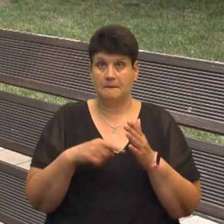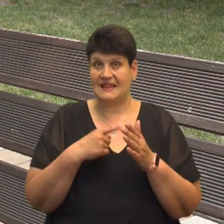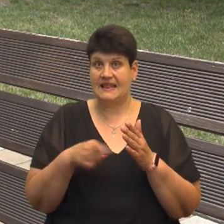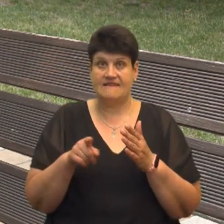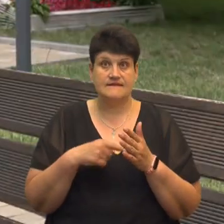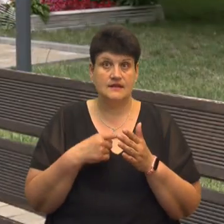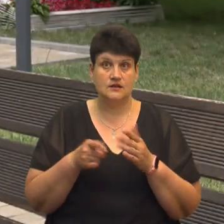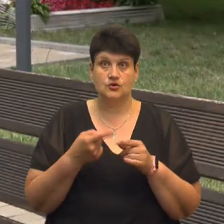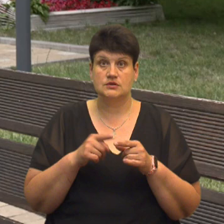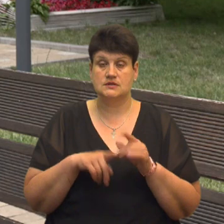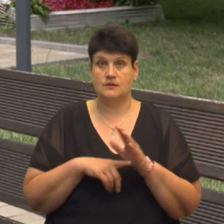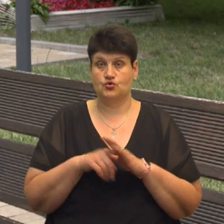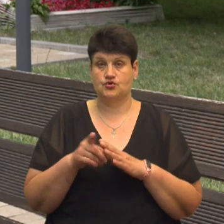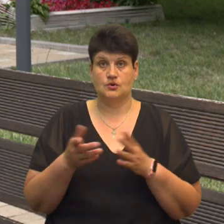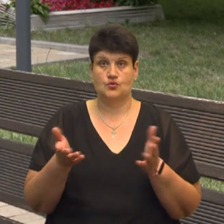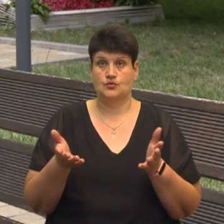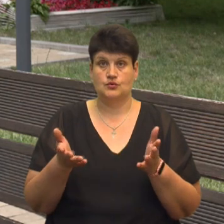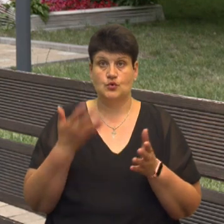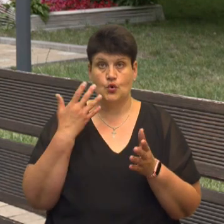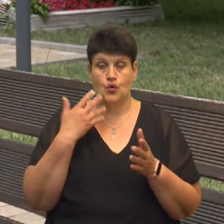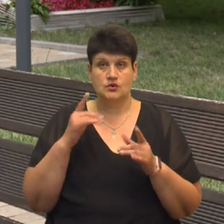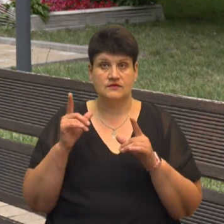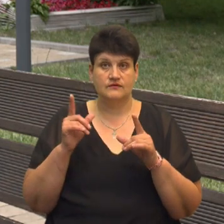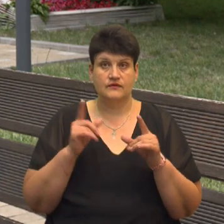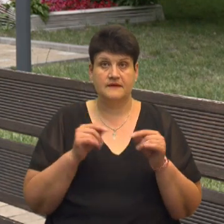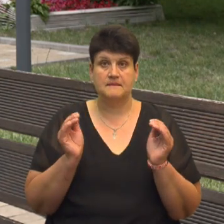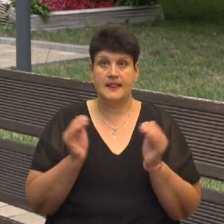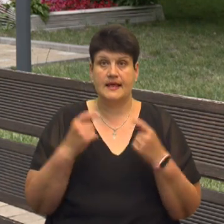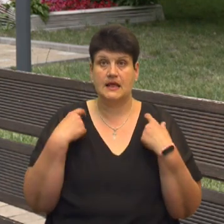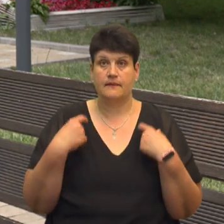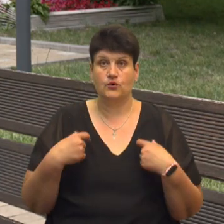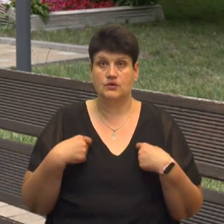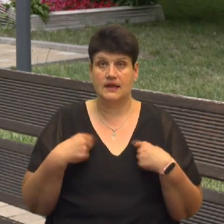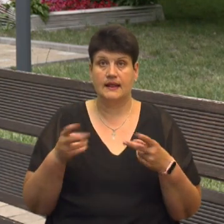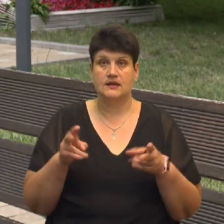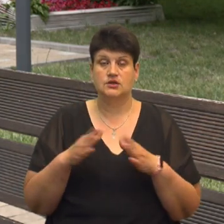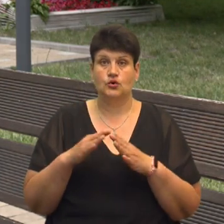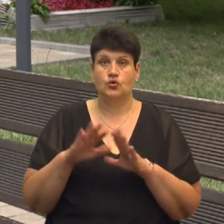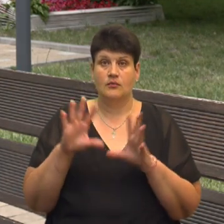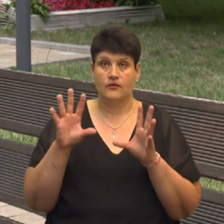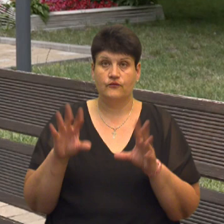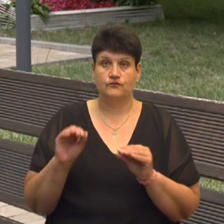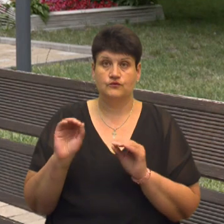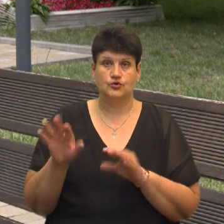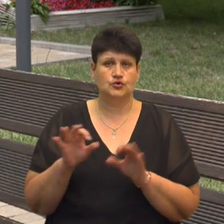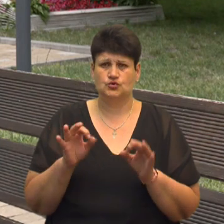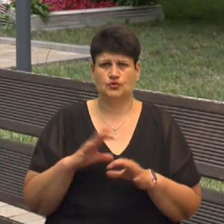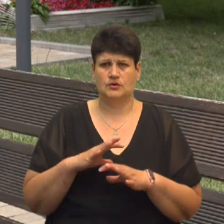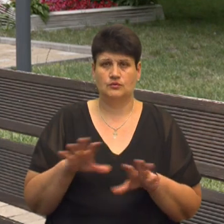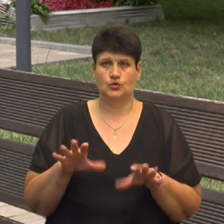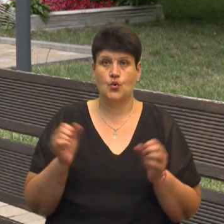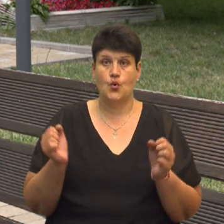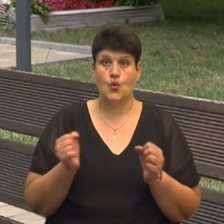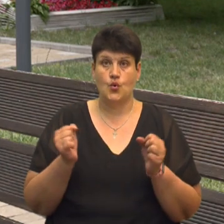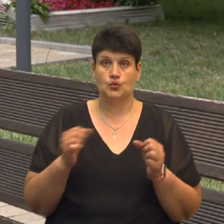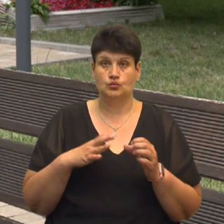почалося. Кожен виїхав з маленьким рюкзачком, лишили вдома всі речі. У нас взагалі нічого не було. Було холодно, ми